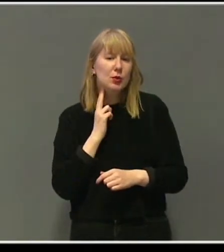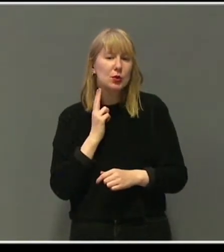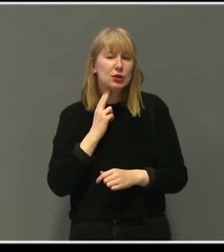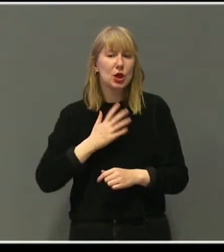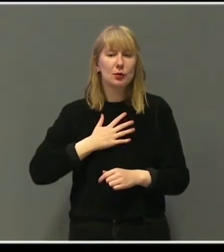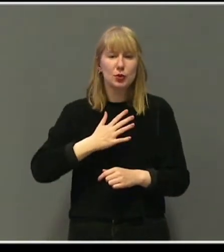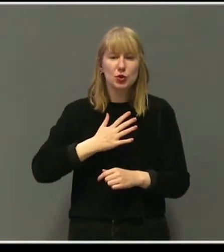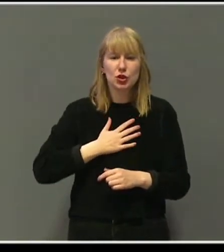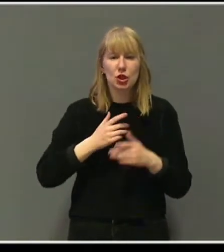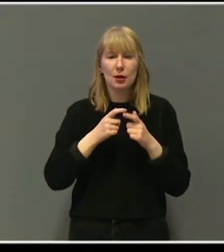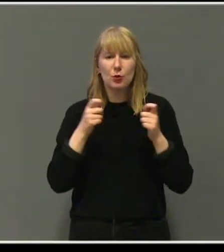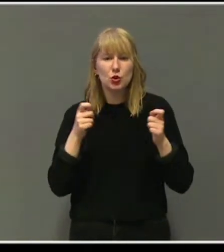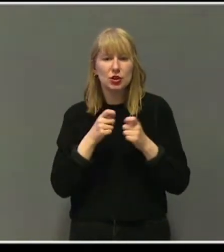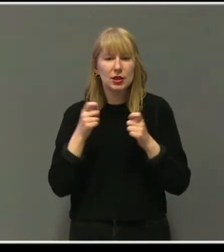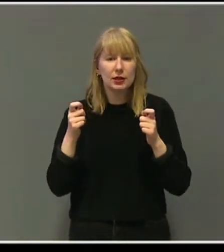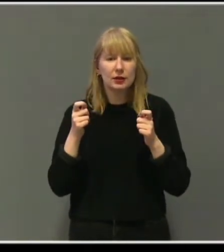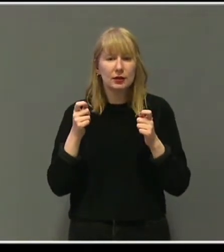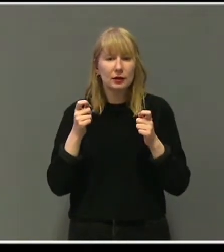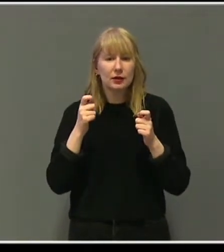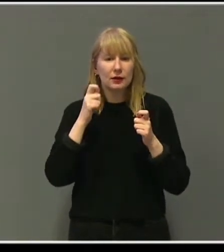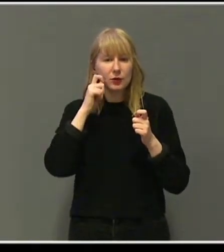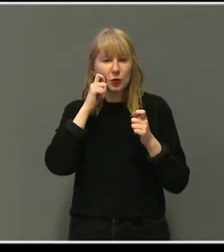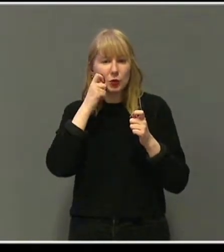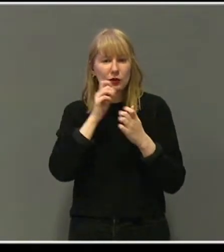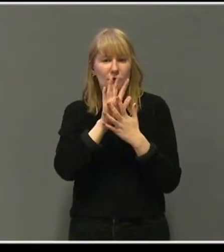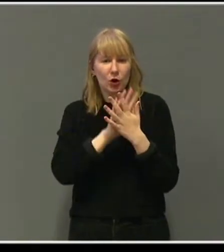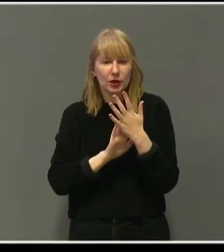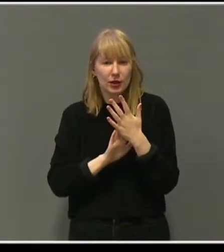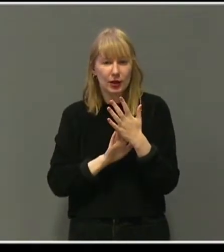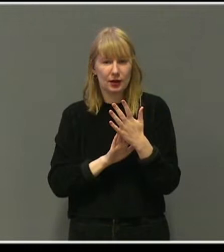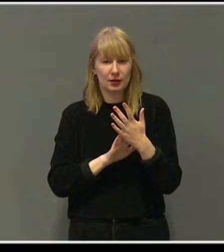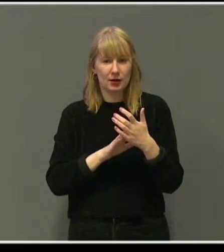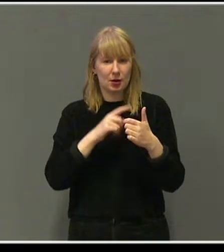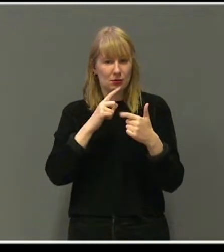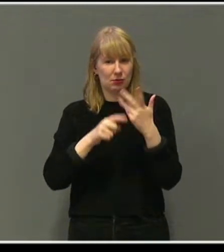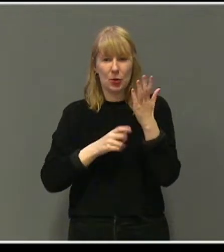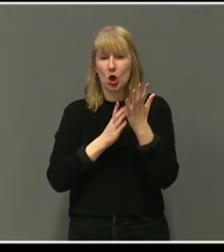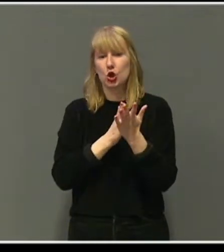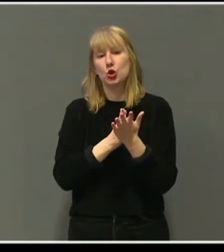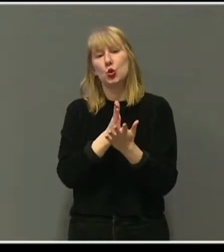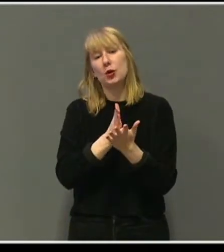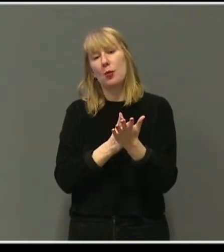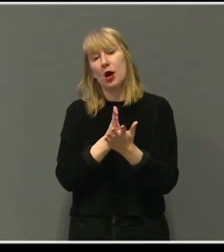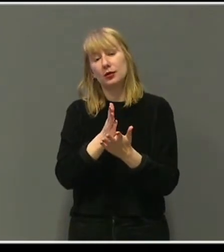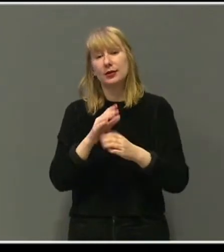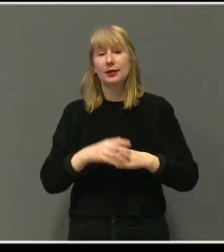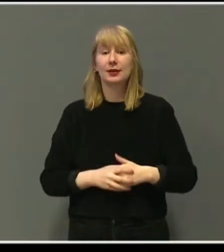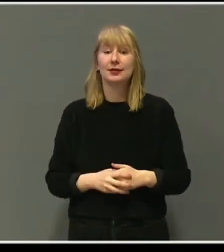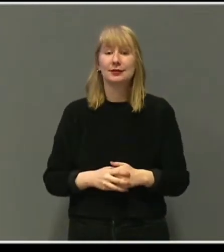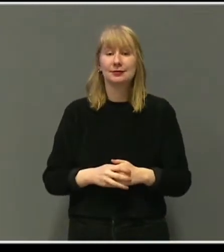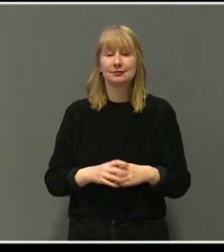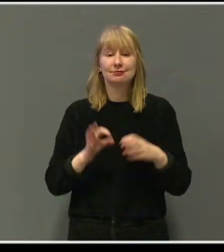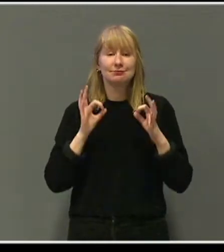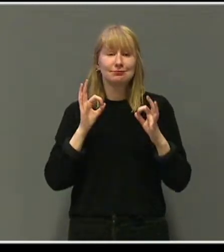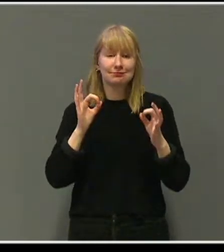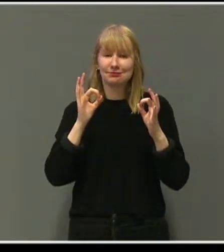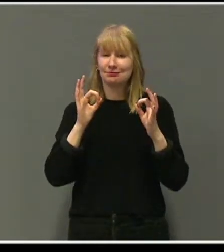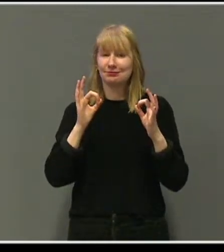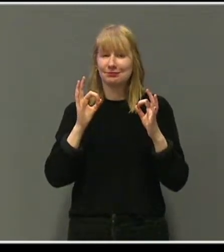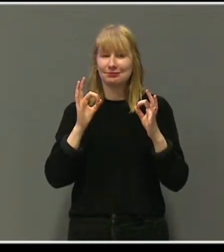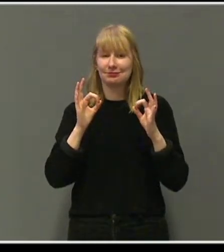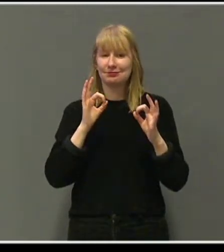pust, muskler, hudfarge. Alt var normalt. Han var en velskapt gutt.